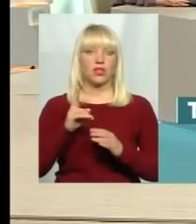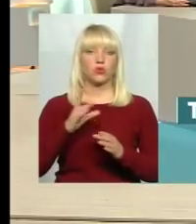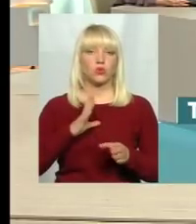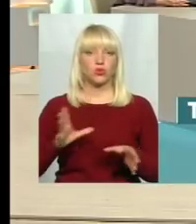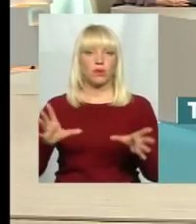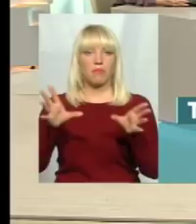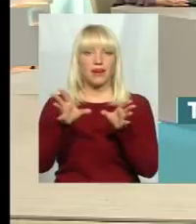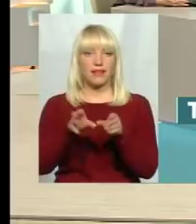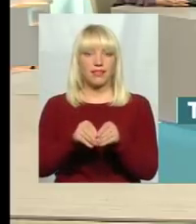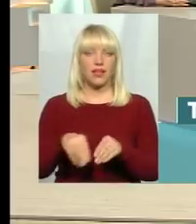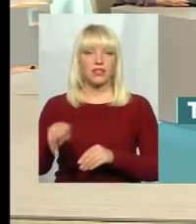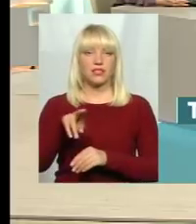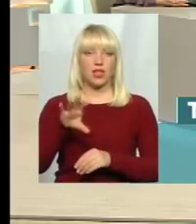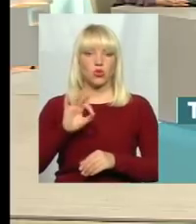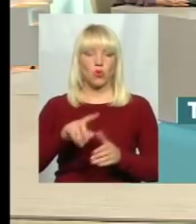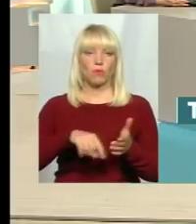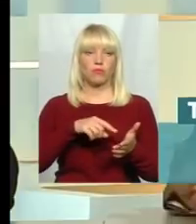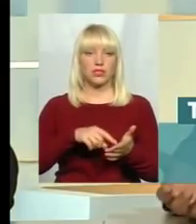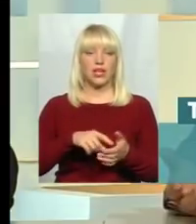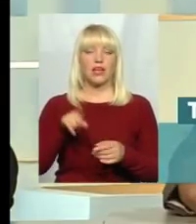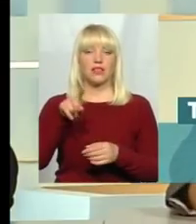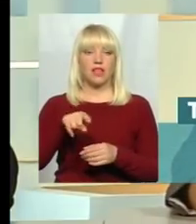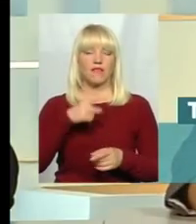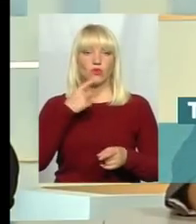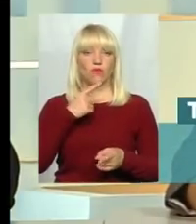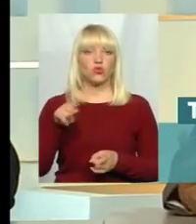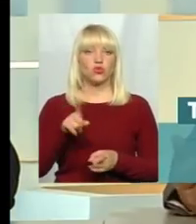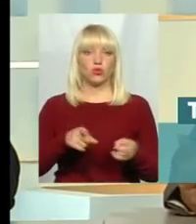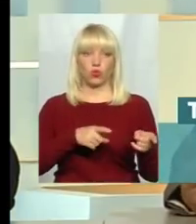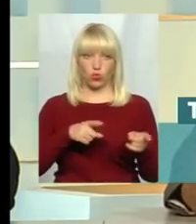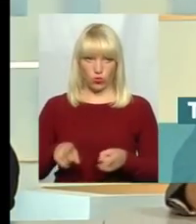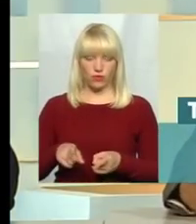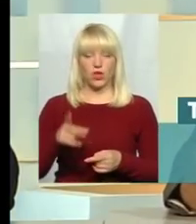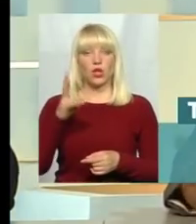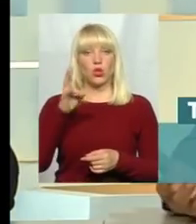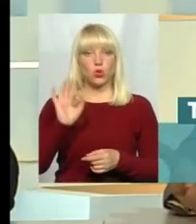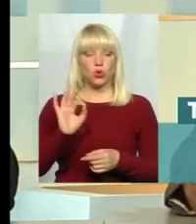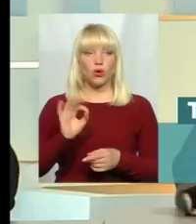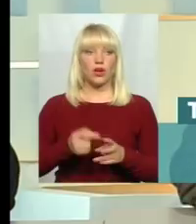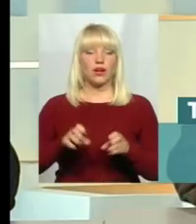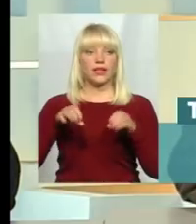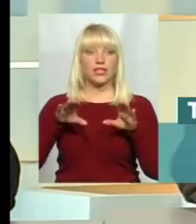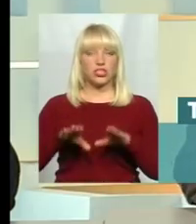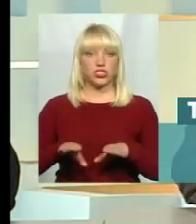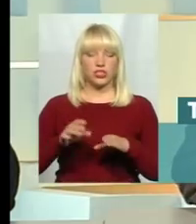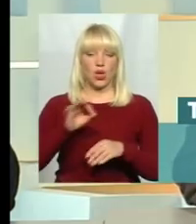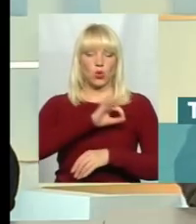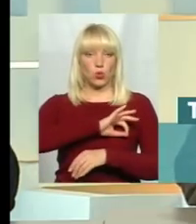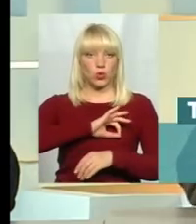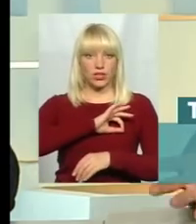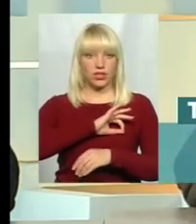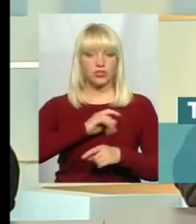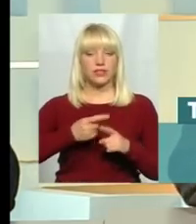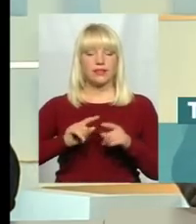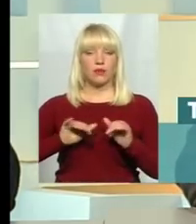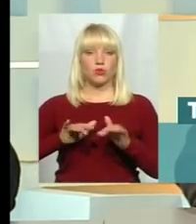обласного значення і навіть озвучують ці питання, що ми готові. Але безпосередньо в юридичній площині цей процес розпочнеться,